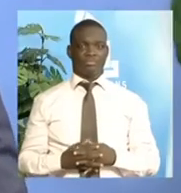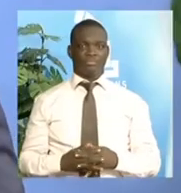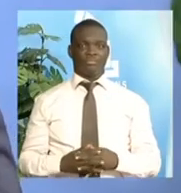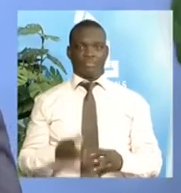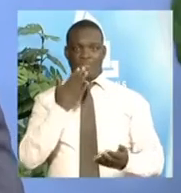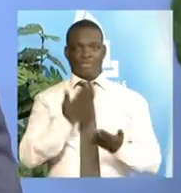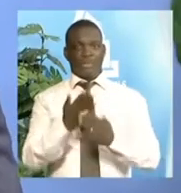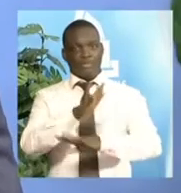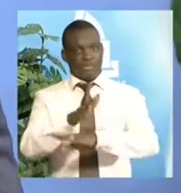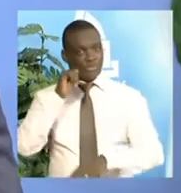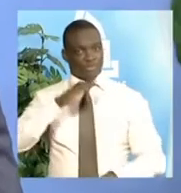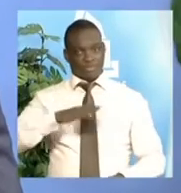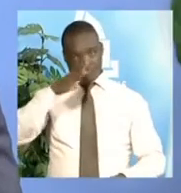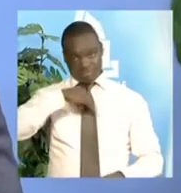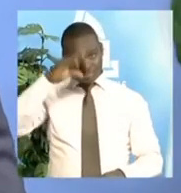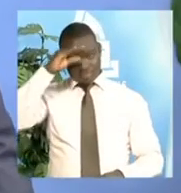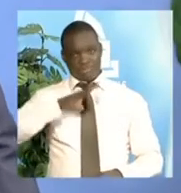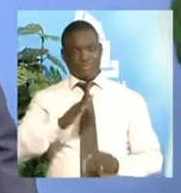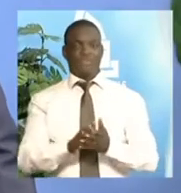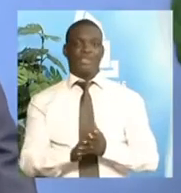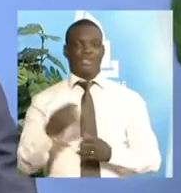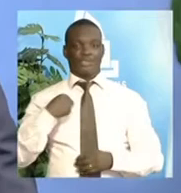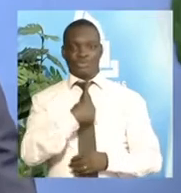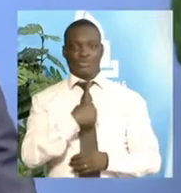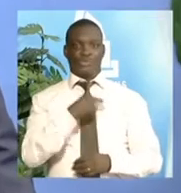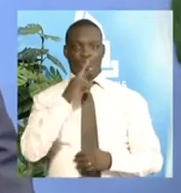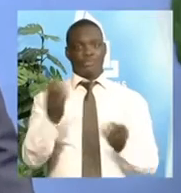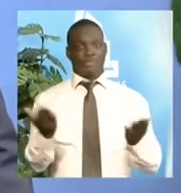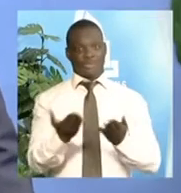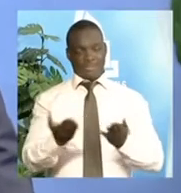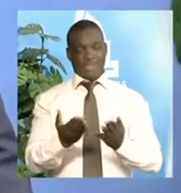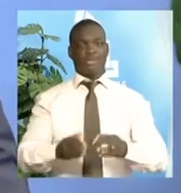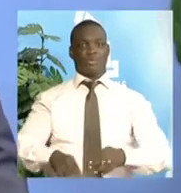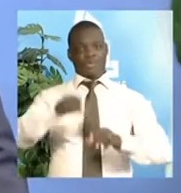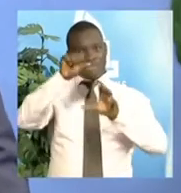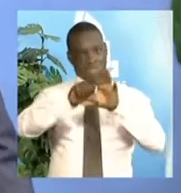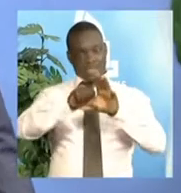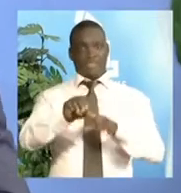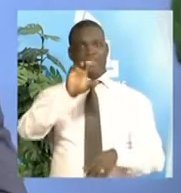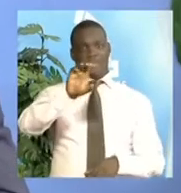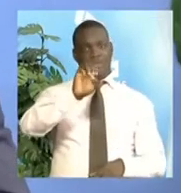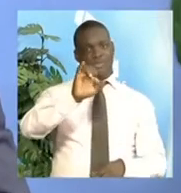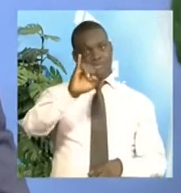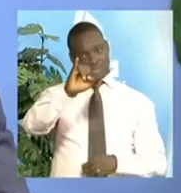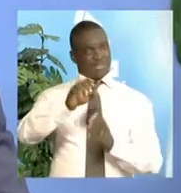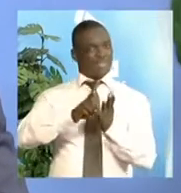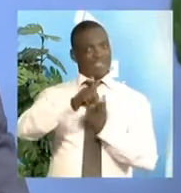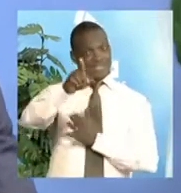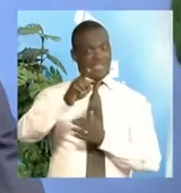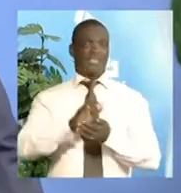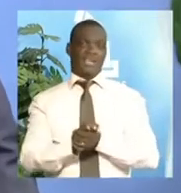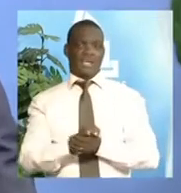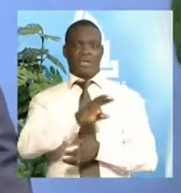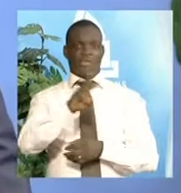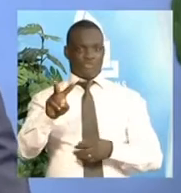Bonsoir Mesdames et Messieurs, nous sommes ici au siège de la CEI en direct. Vous le savez, depuis ce début d'après